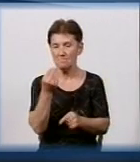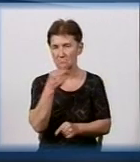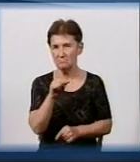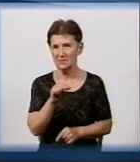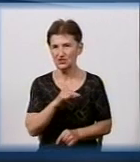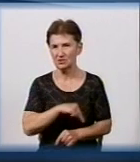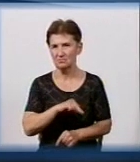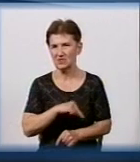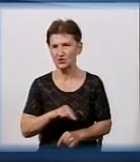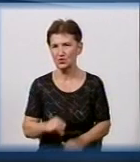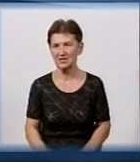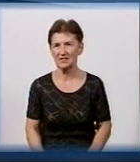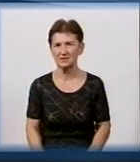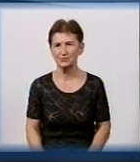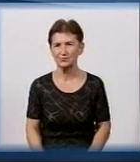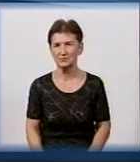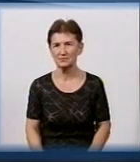у вас мережа по місту?